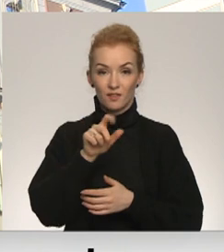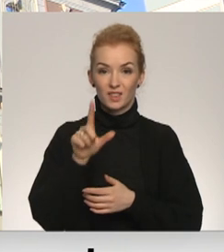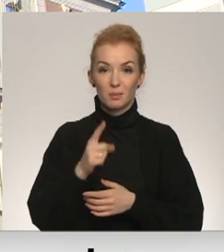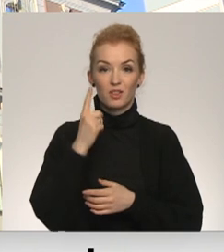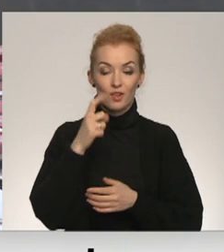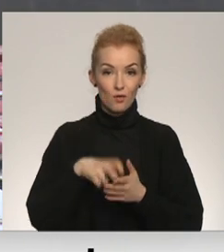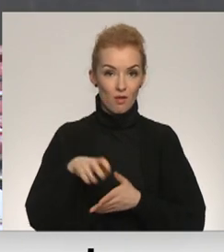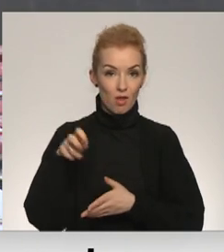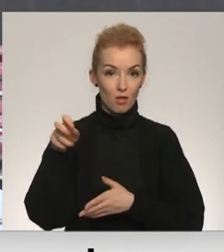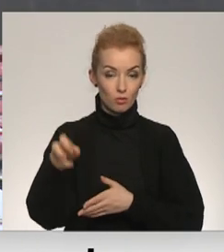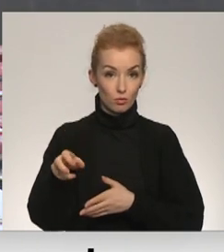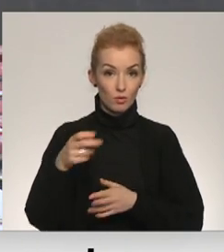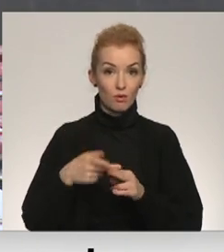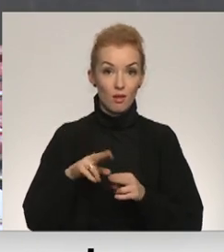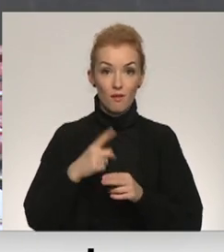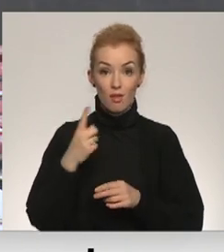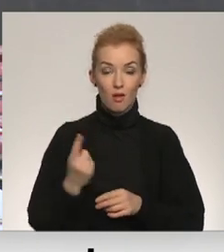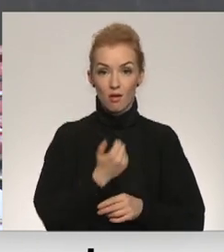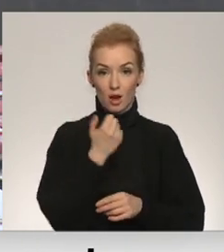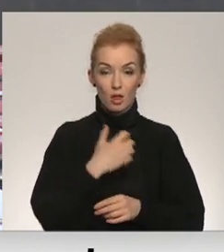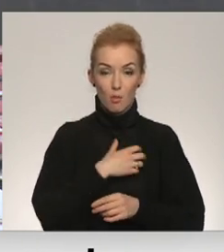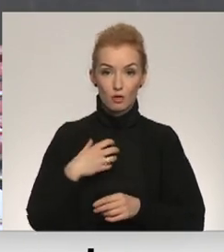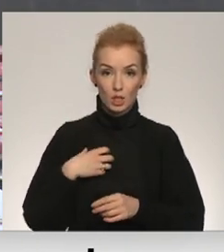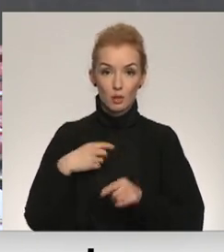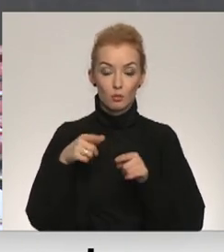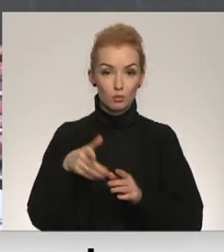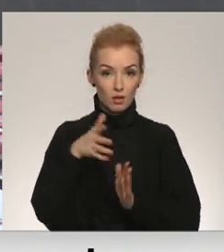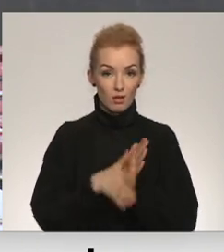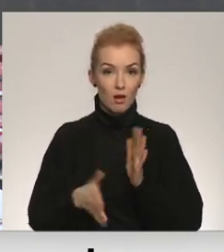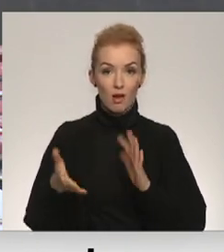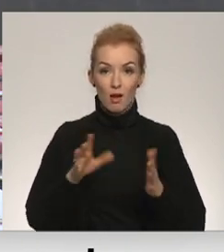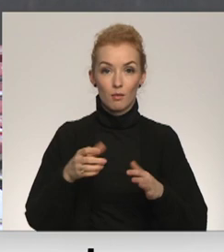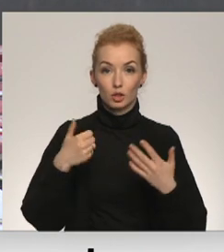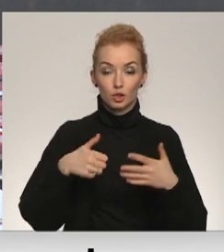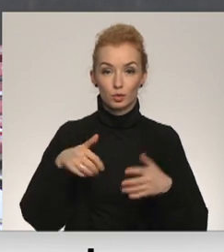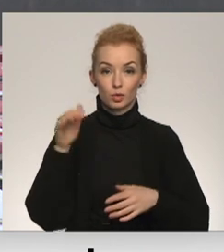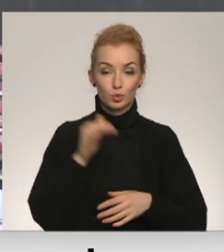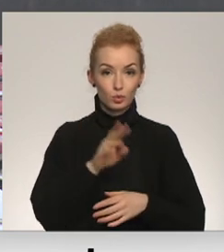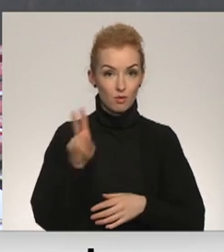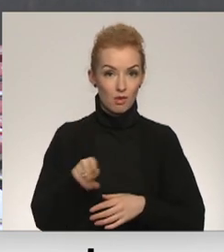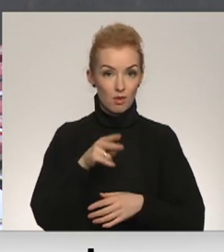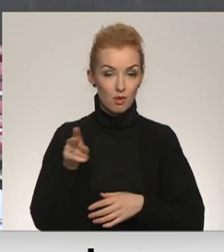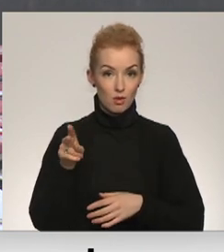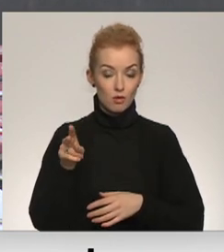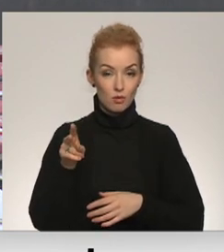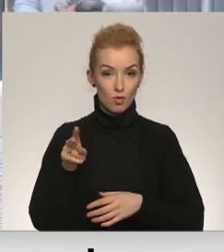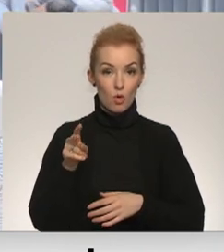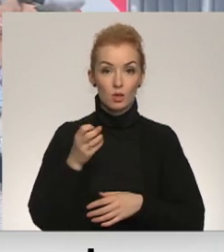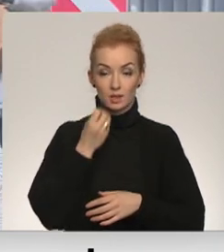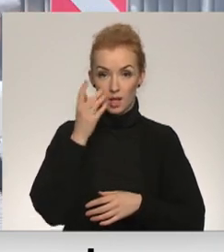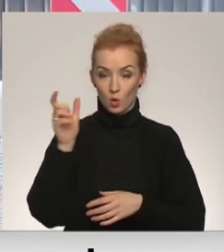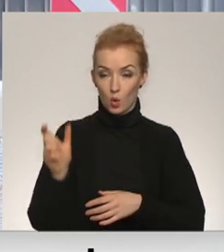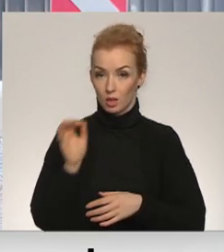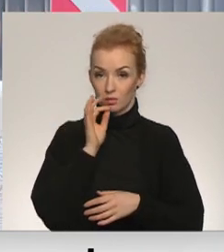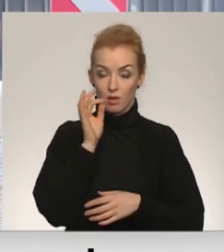vienu vēstuli. Tātad gadā pašvaldība šiem mērķiem tērēja apmēram 60 tūkstošus eiro. Ziedons apgalvo, ka